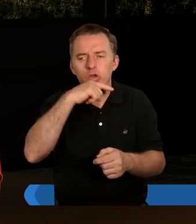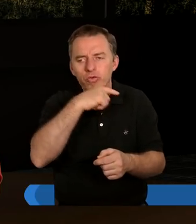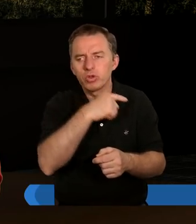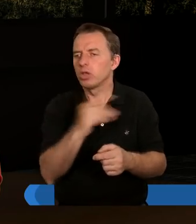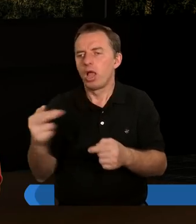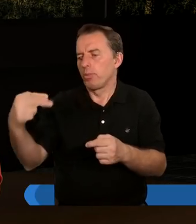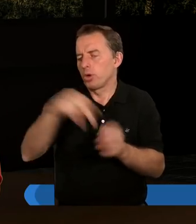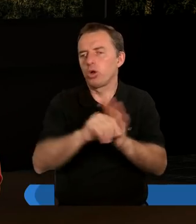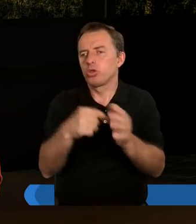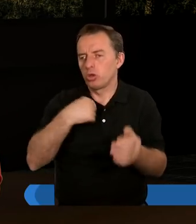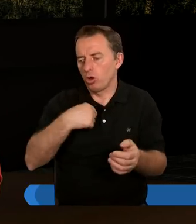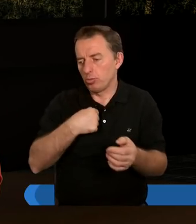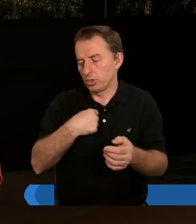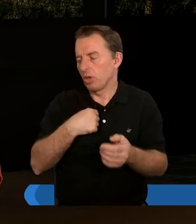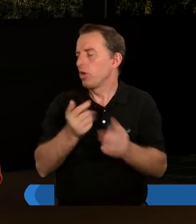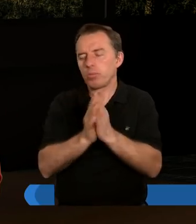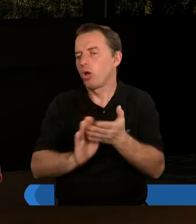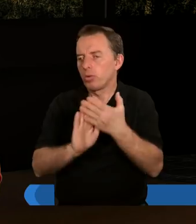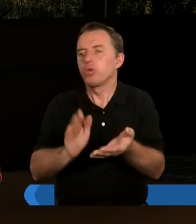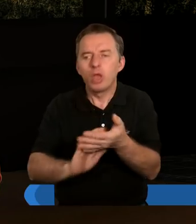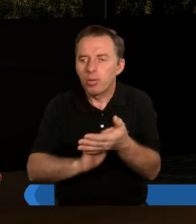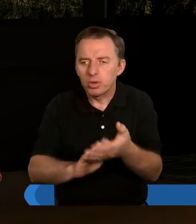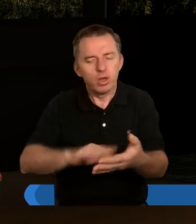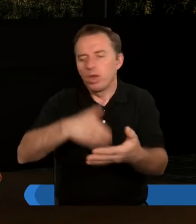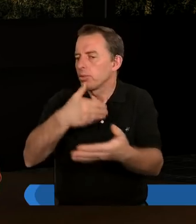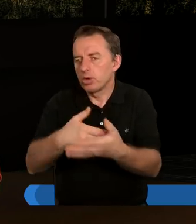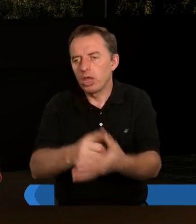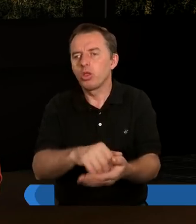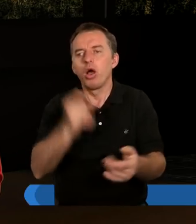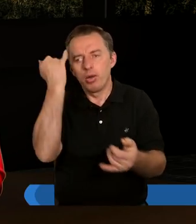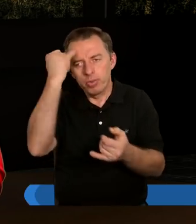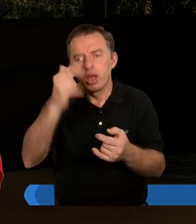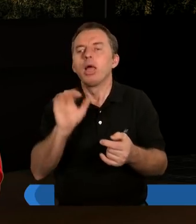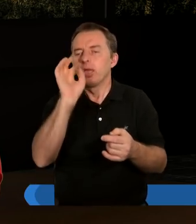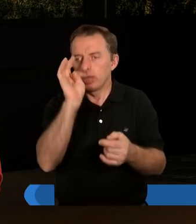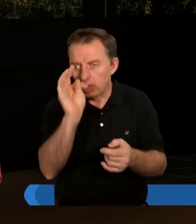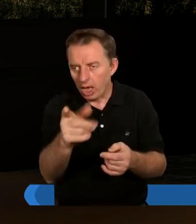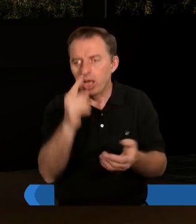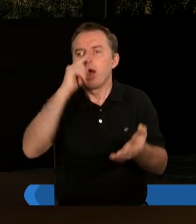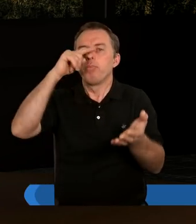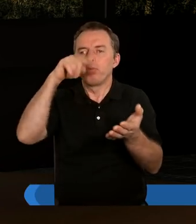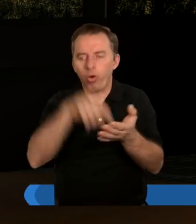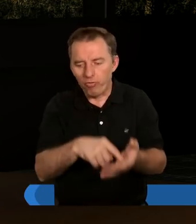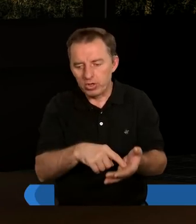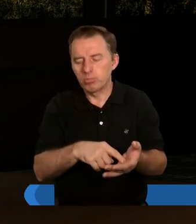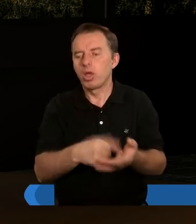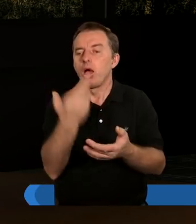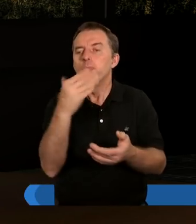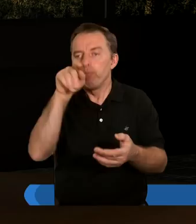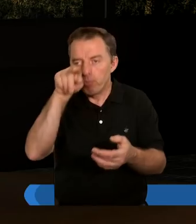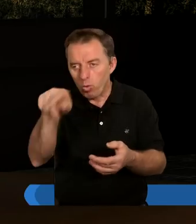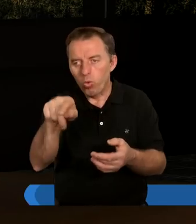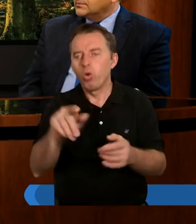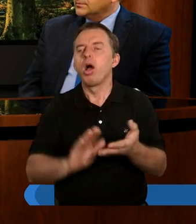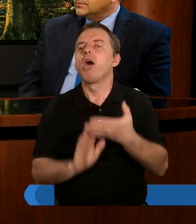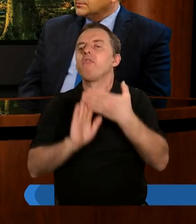i nie przychodzi do nas, nie prosi o wybaczenie, nie przeprasza, nie przyznaje się do błędu, a my i tak powinniśmy Mu wybaczyć.